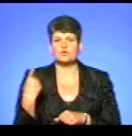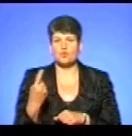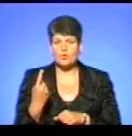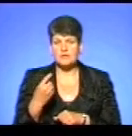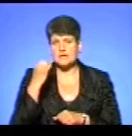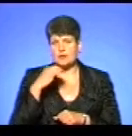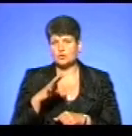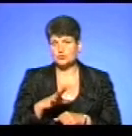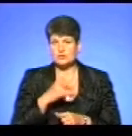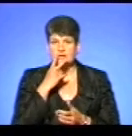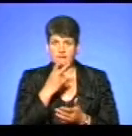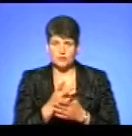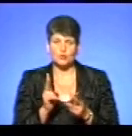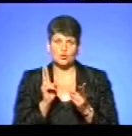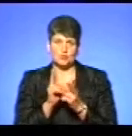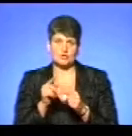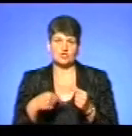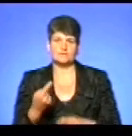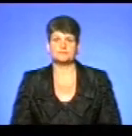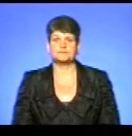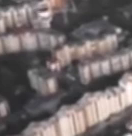Я дякую, що були з нами. До зустрічі на каналі ТТБ.